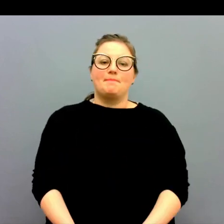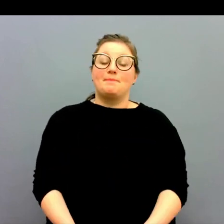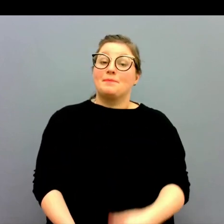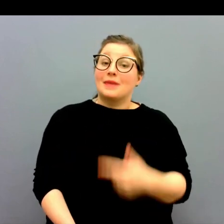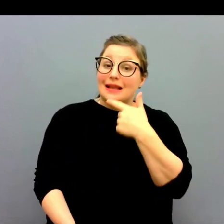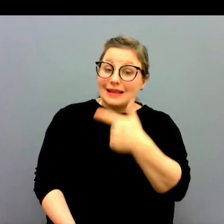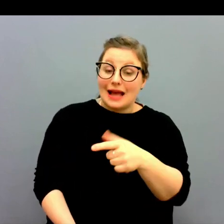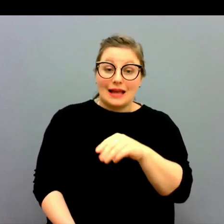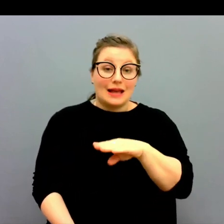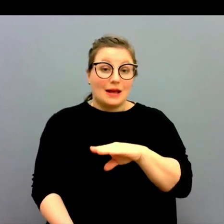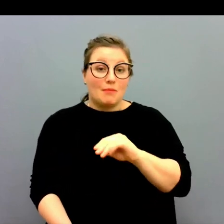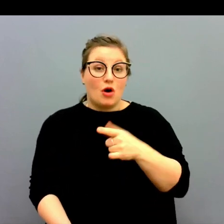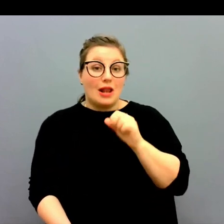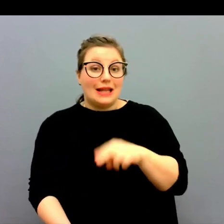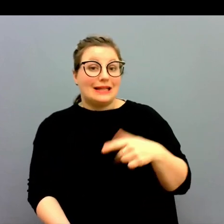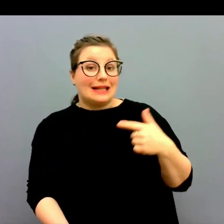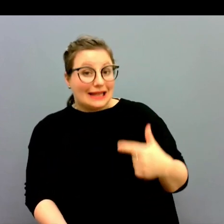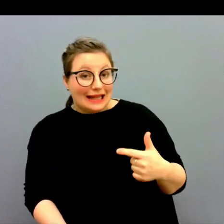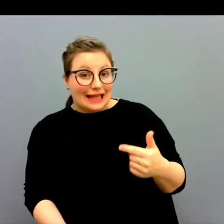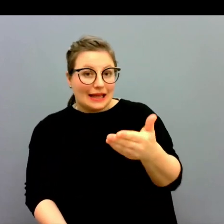Tack. Malin T.